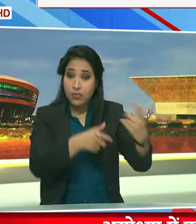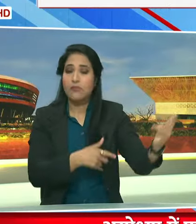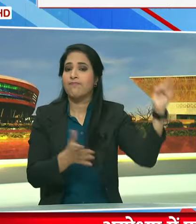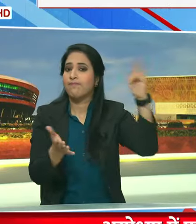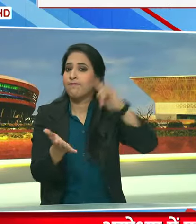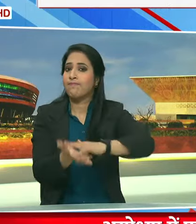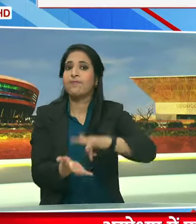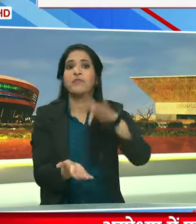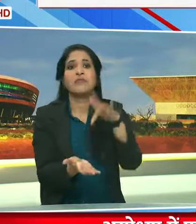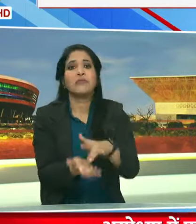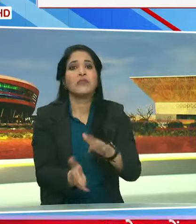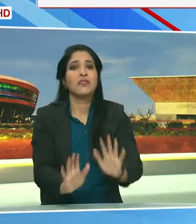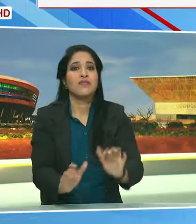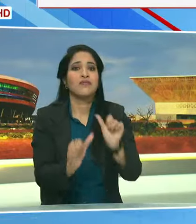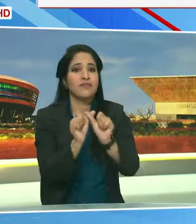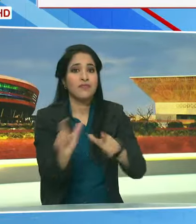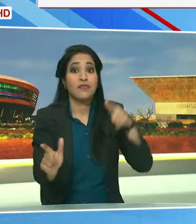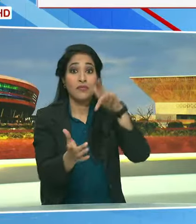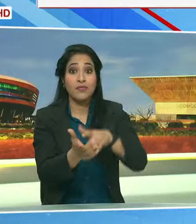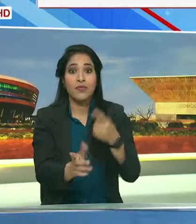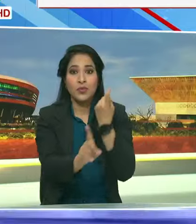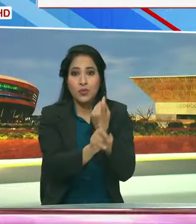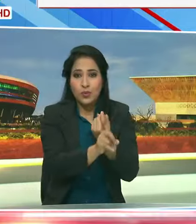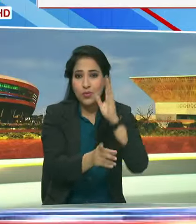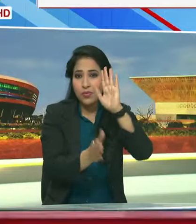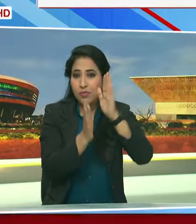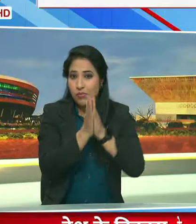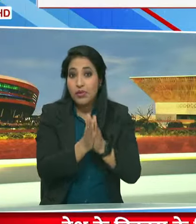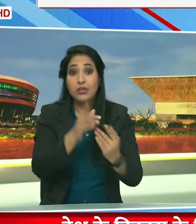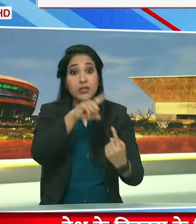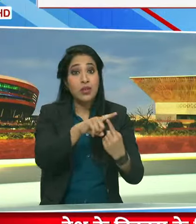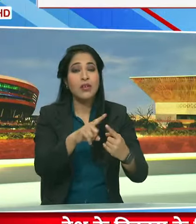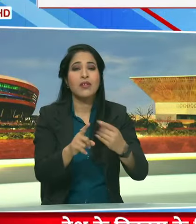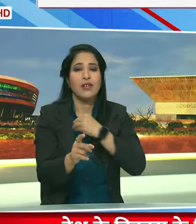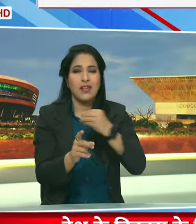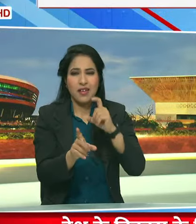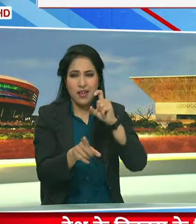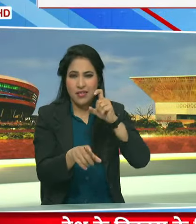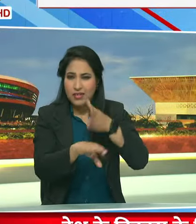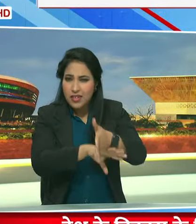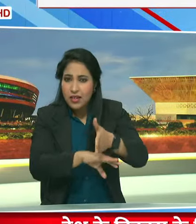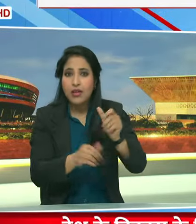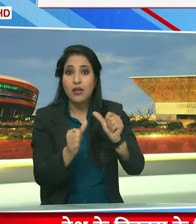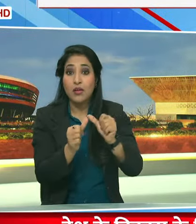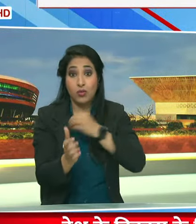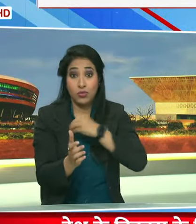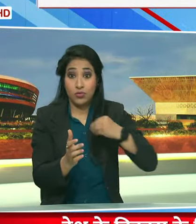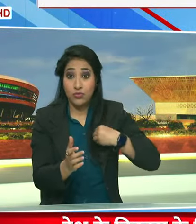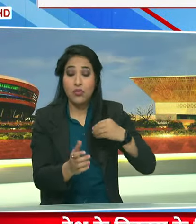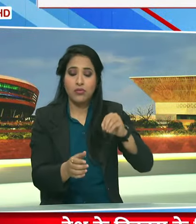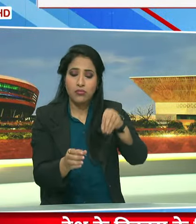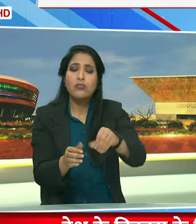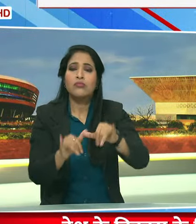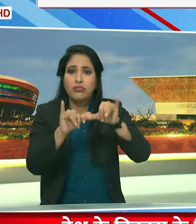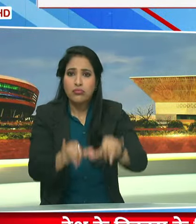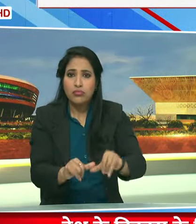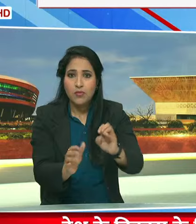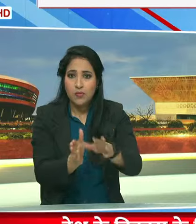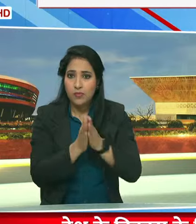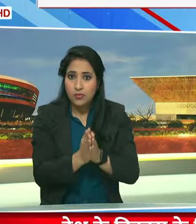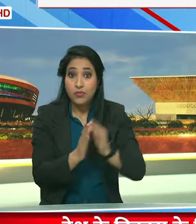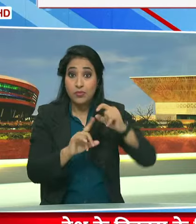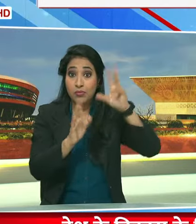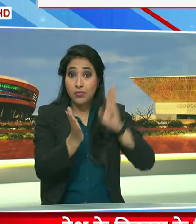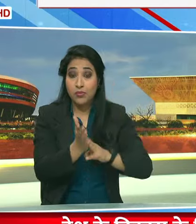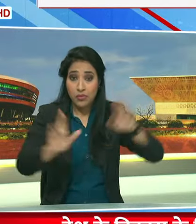रहे है राम नगरी खोड़धाम मंद्र ट्रोस्ट कैंसर अस्पताल के घूमी पूजन के अफसर पर प्रधान मंत्री का